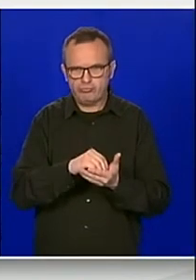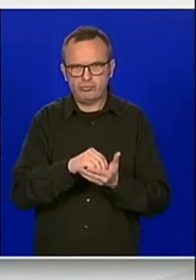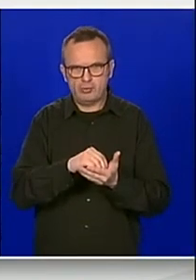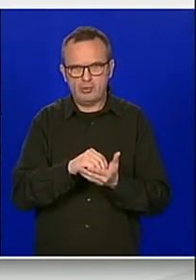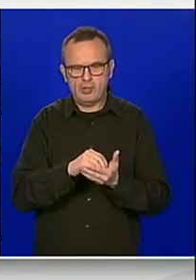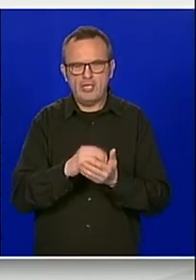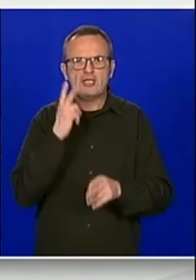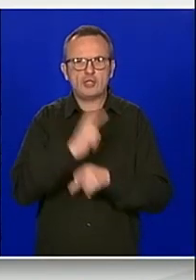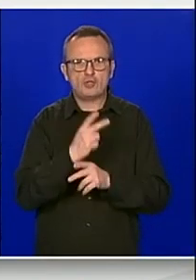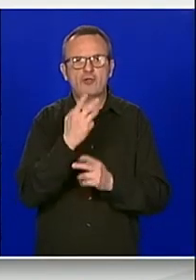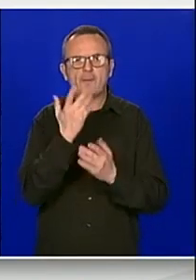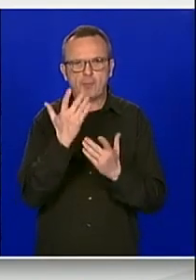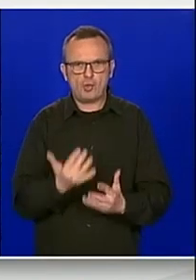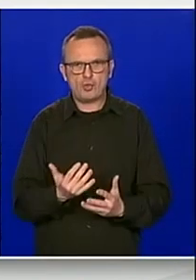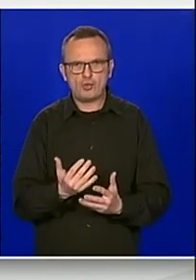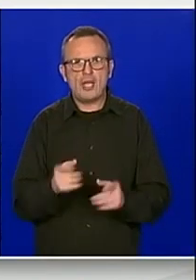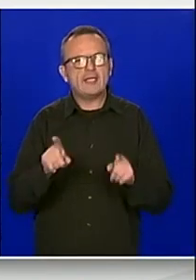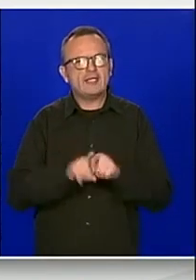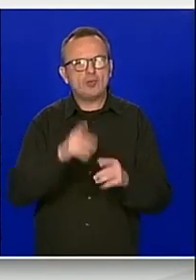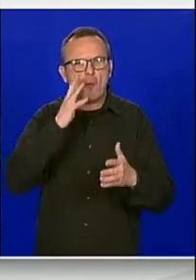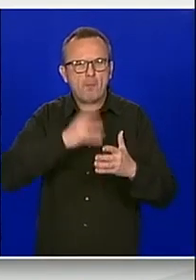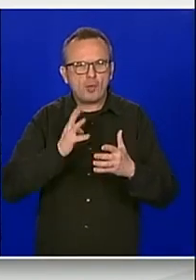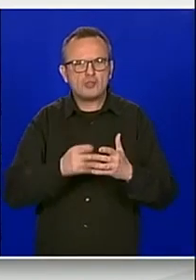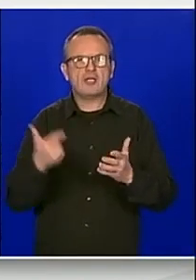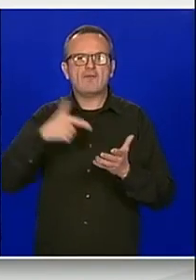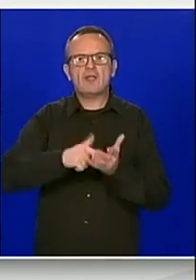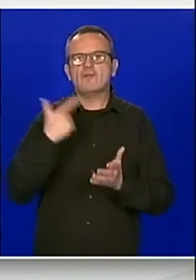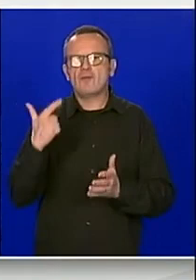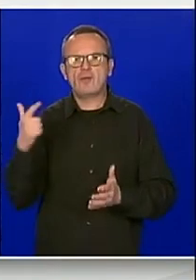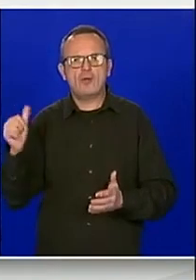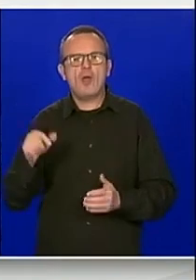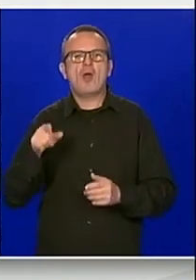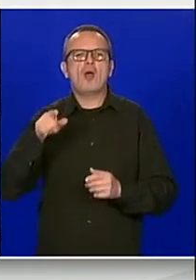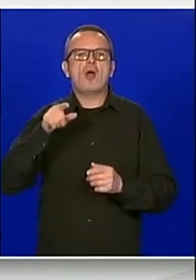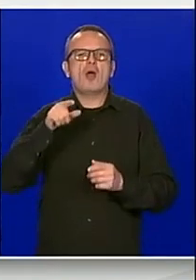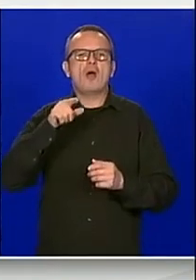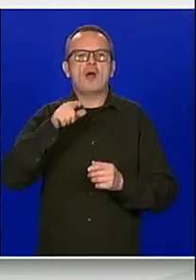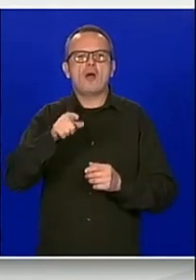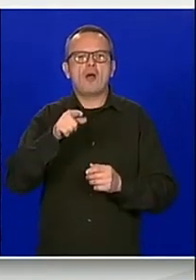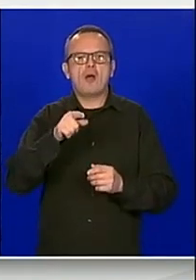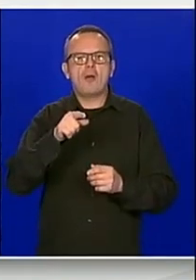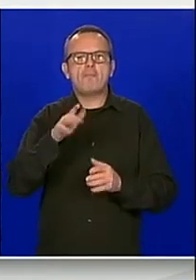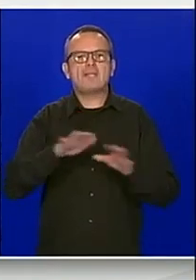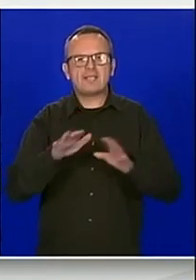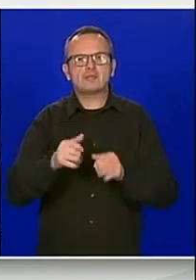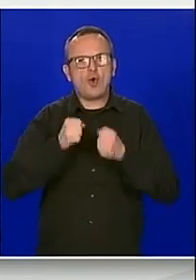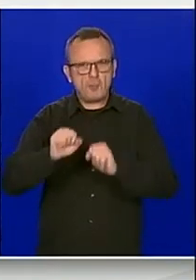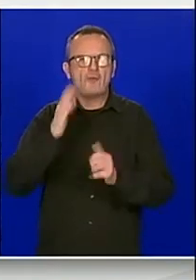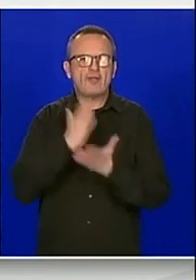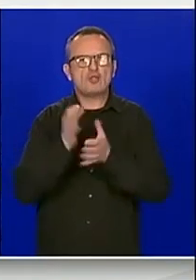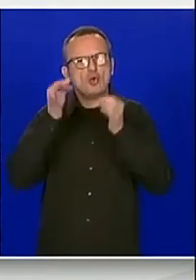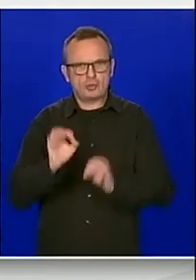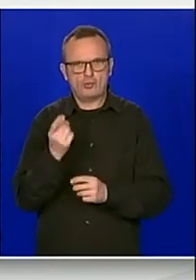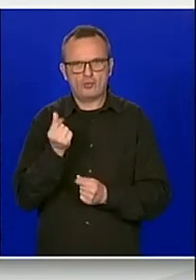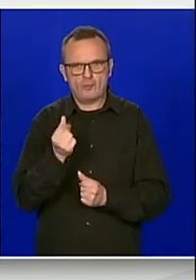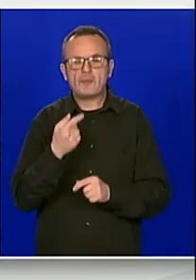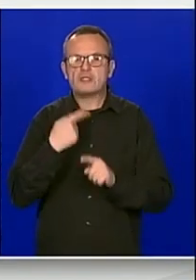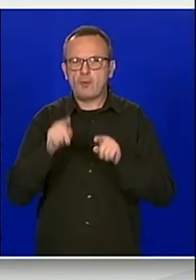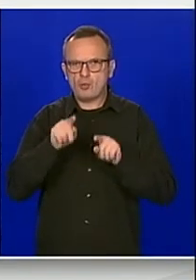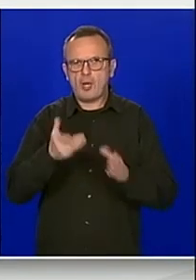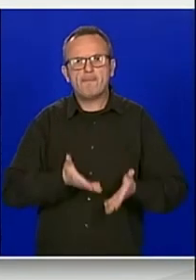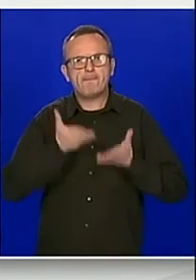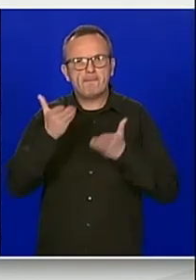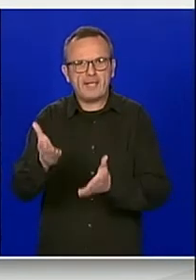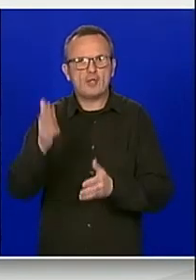godinu i u projekcijama za 2022. godinu na razdjelu Ministarstva obrane. Stoga predlaže da vlada osvoje nacrtove odluke i da predloge